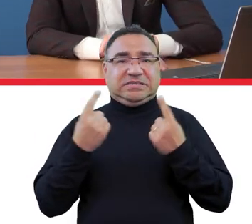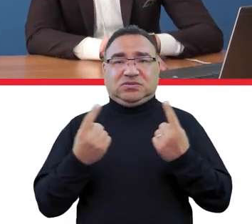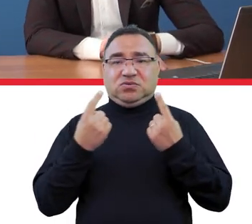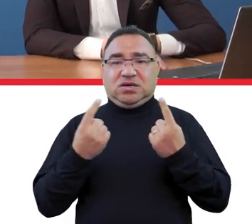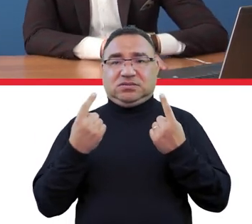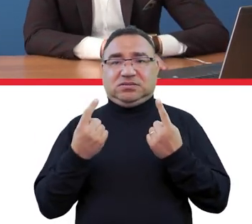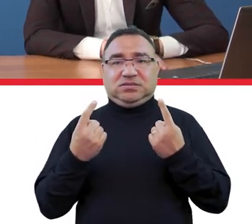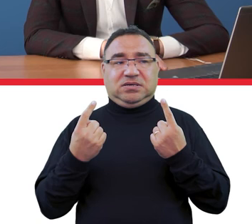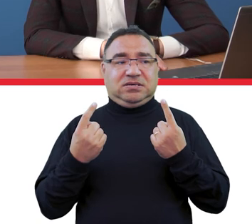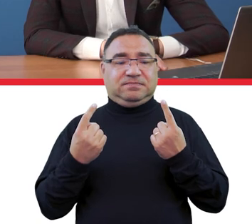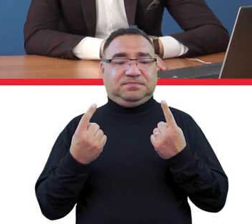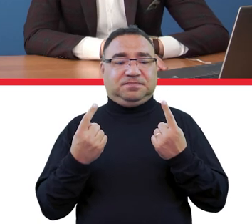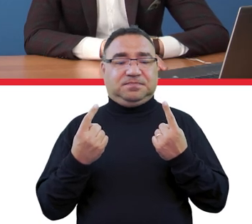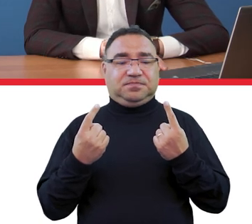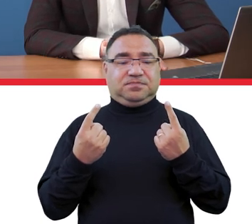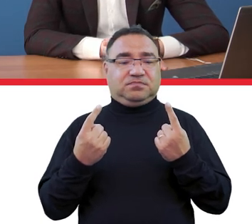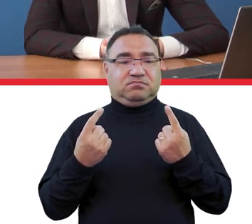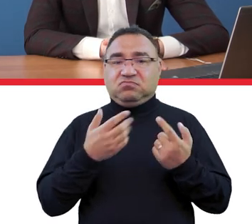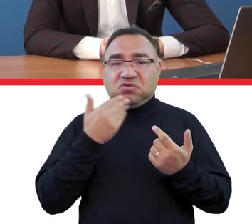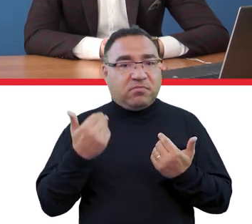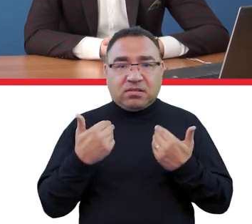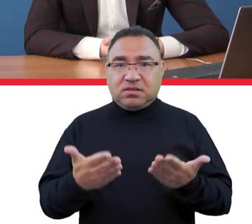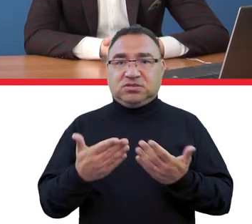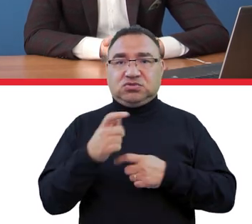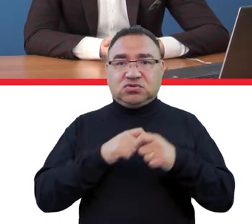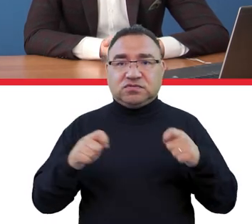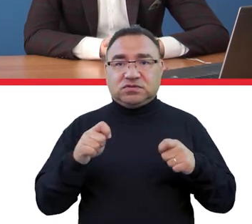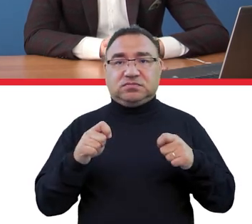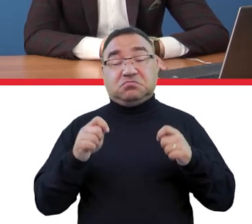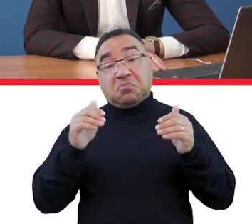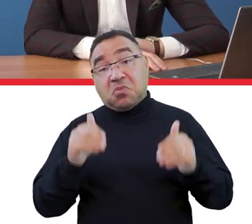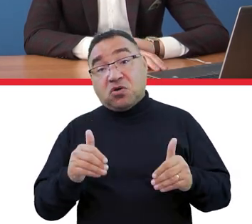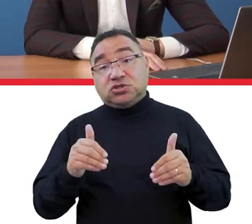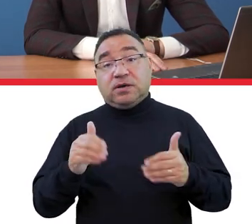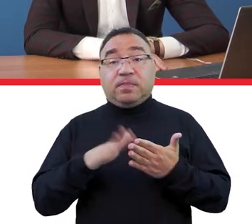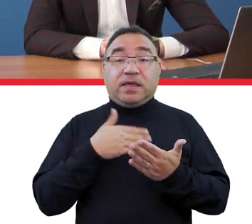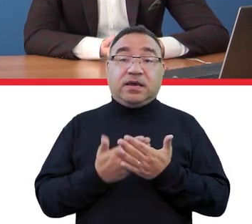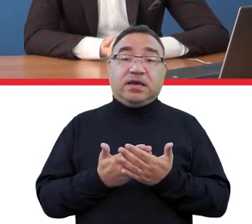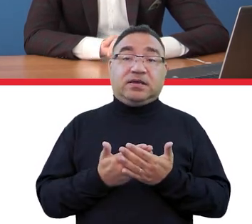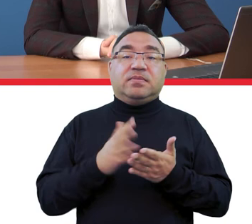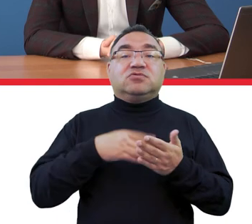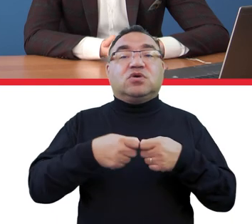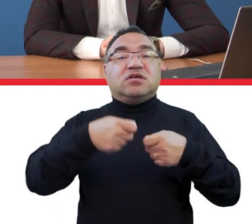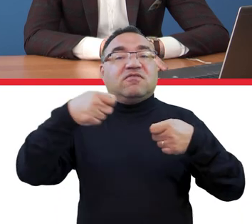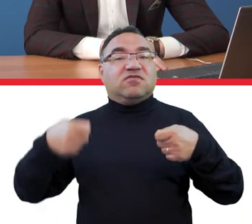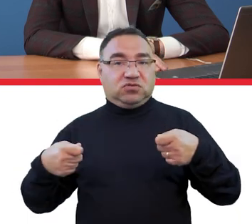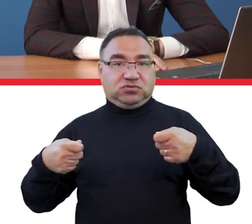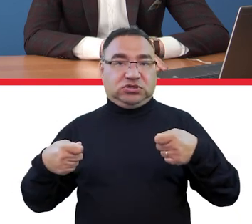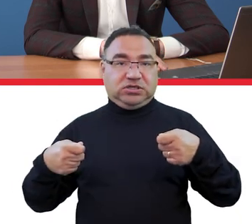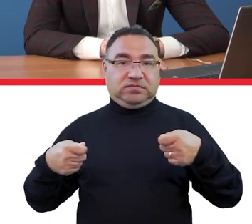nie dadzą rozwiązania może to zaowocować lekkim wydłużeniem